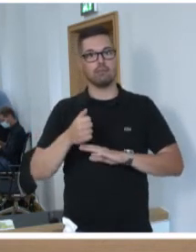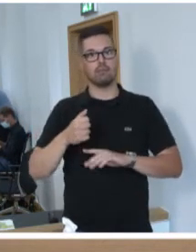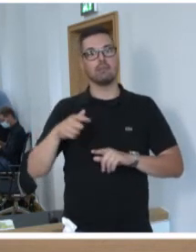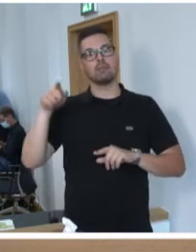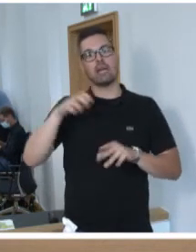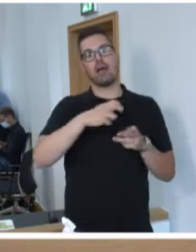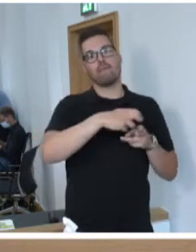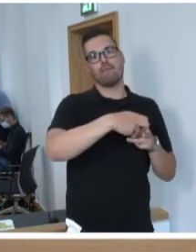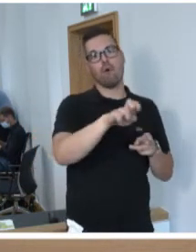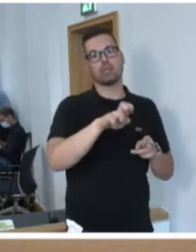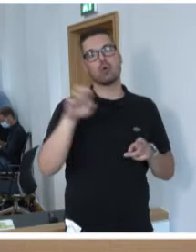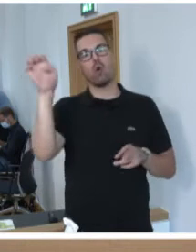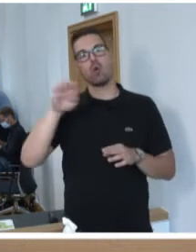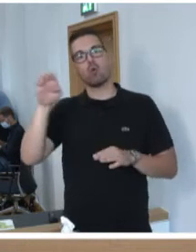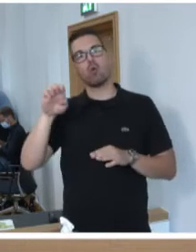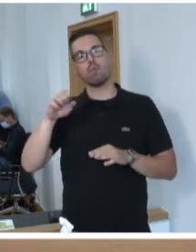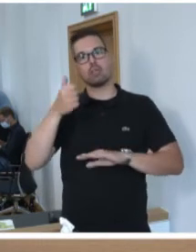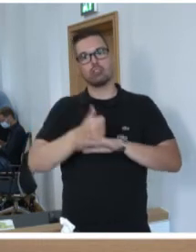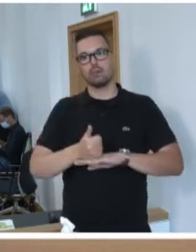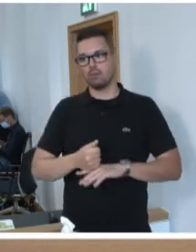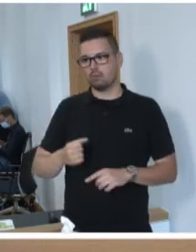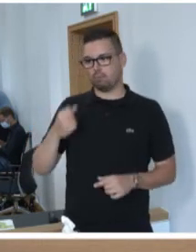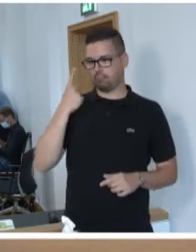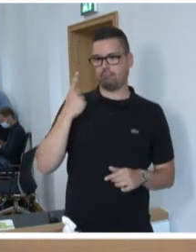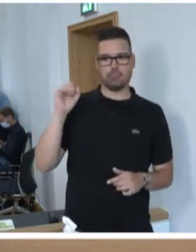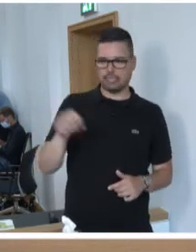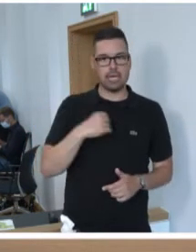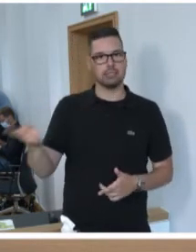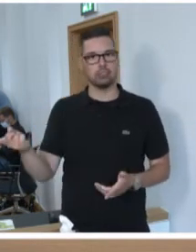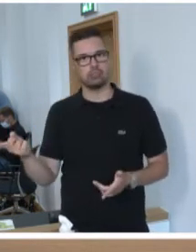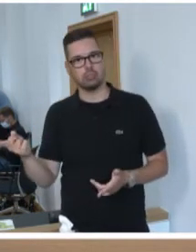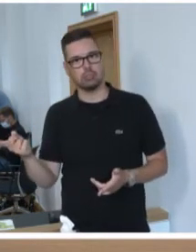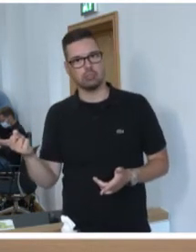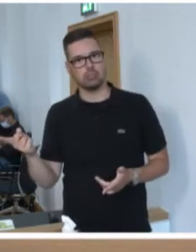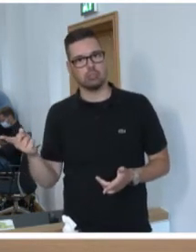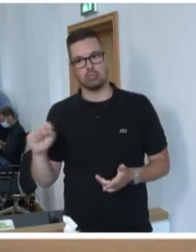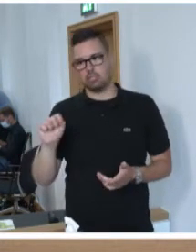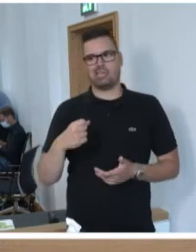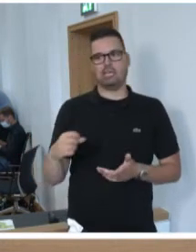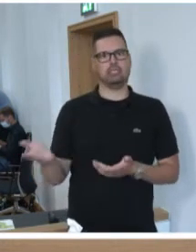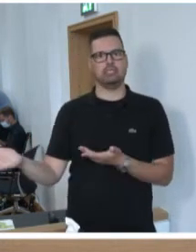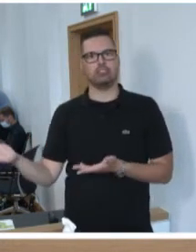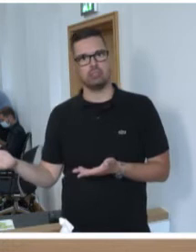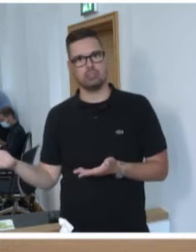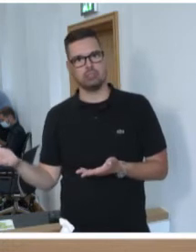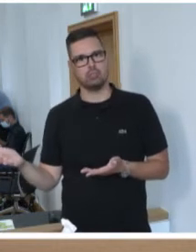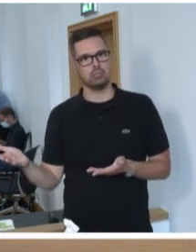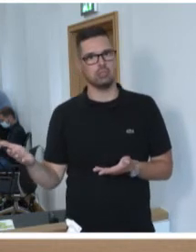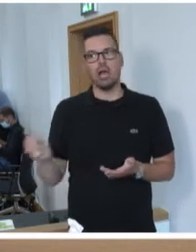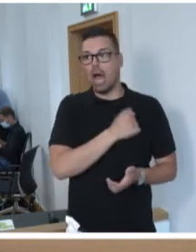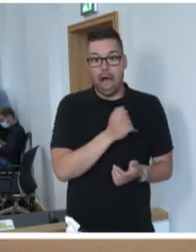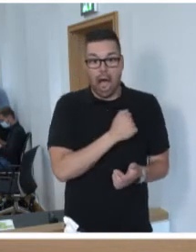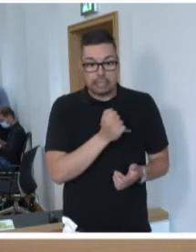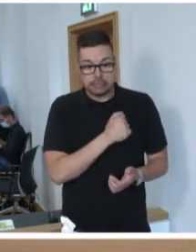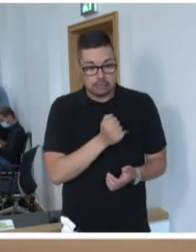Schreiben an die Beschäftigten, das kann es nicht sein. das kann nicht der Weisheit letzter Schluss sein, denn die Sorge ist doch groß,